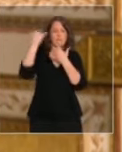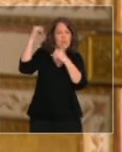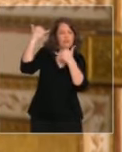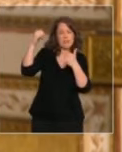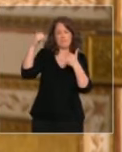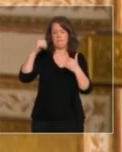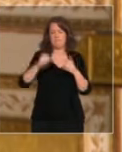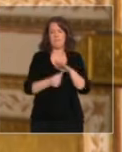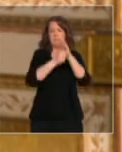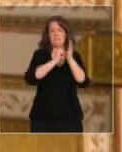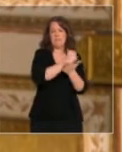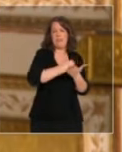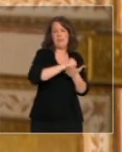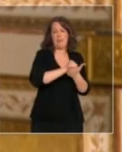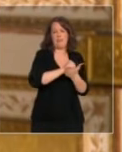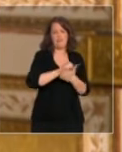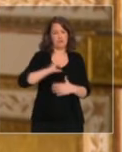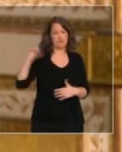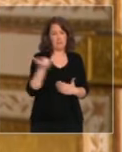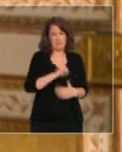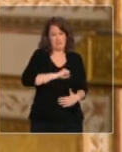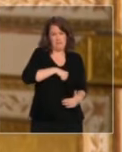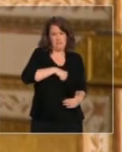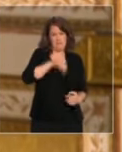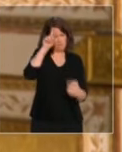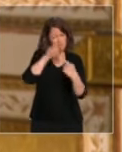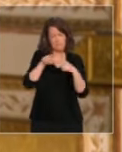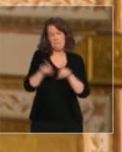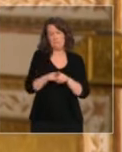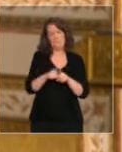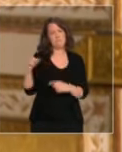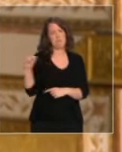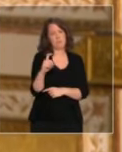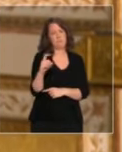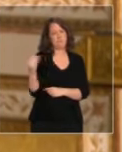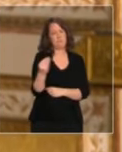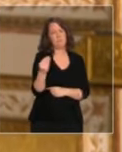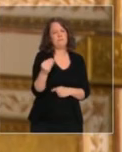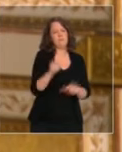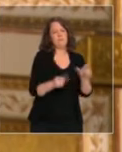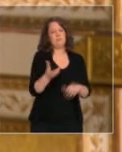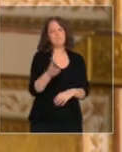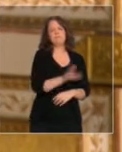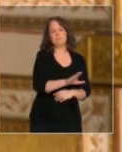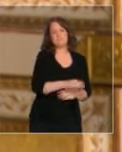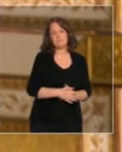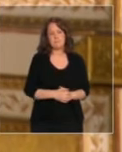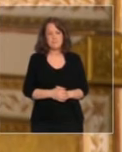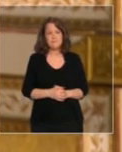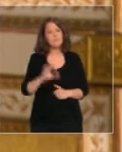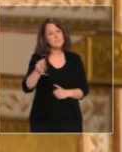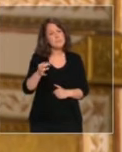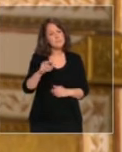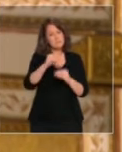pleurons les morts d'un même virus. Alors si notre monde sans doute se fragmentera, il est de notre